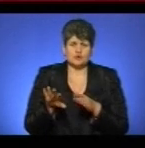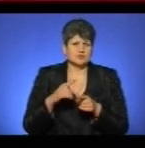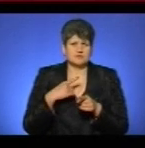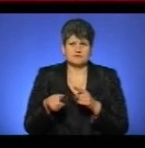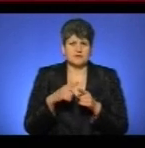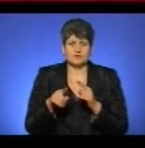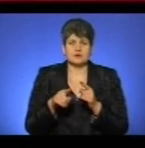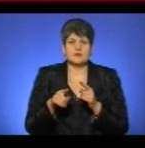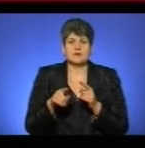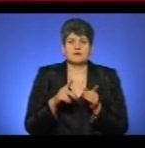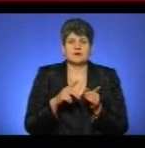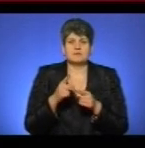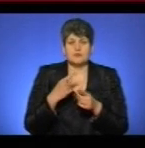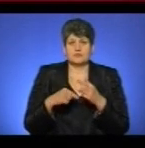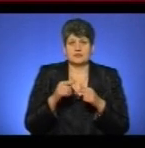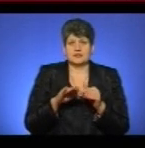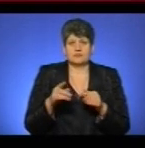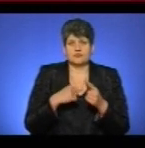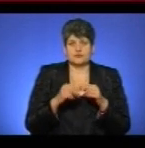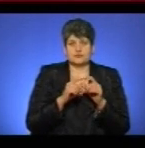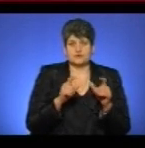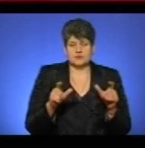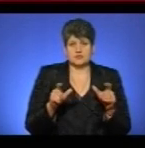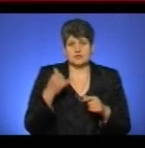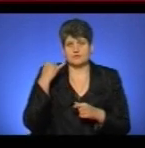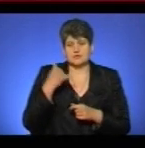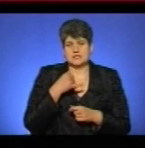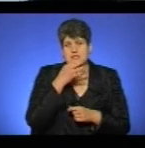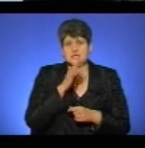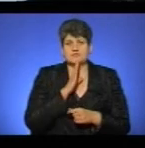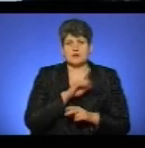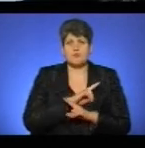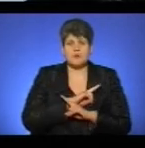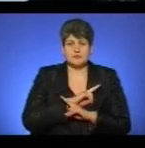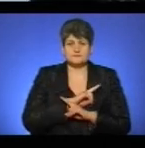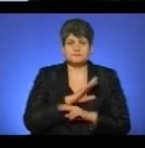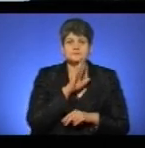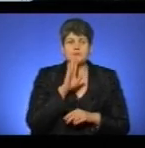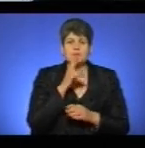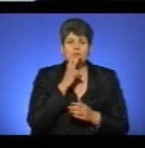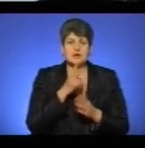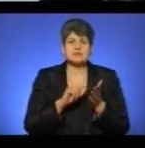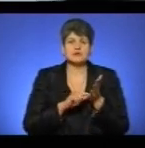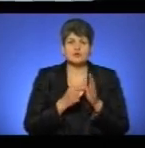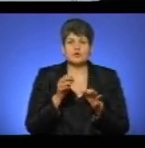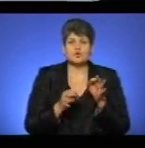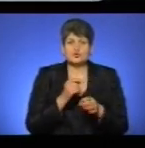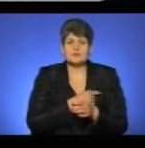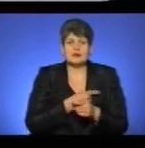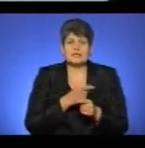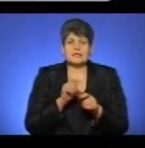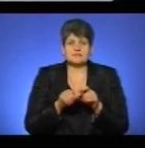скоро. Ми зайшли все дяну назад у школу. І нам подзвонили, дзвінка мертвла. Мати показує довідку від судмедексперта,